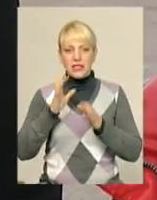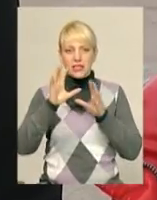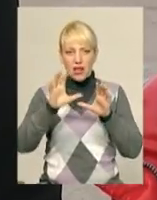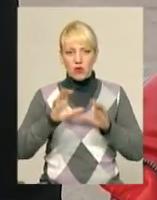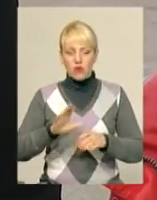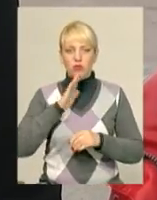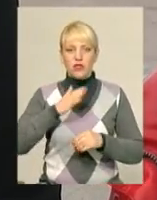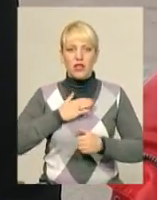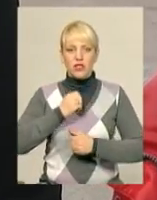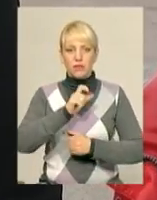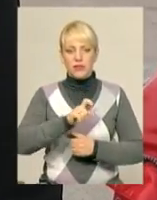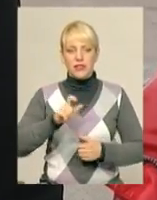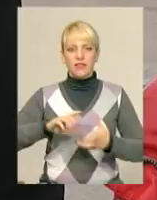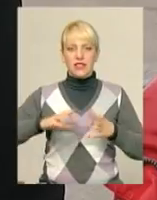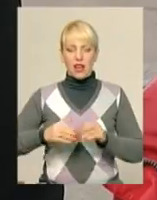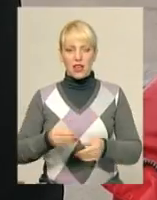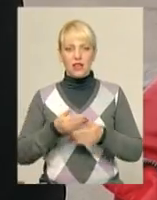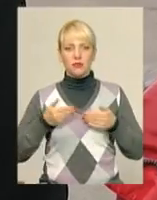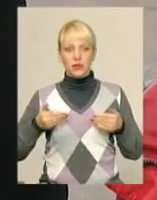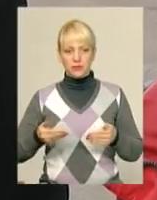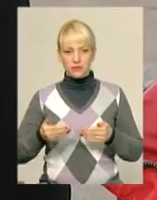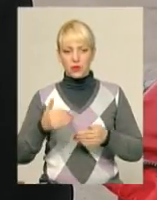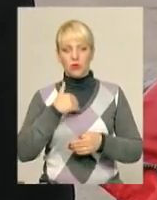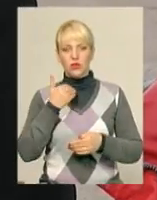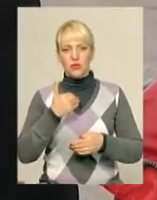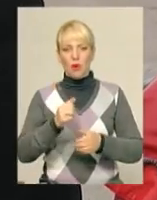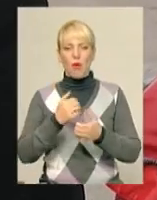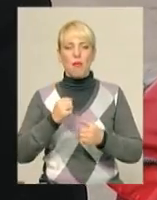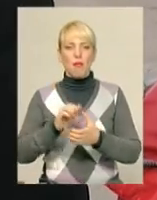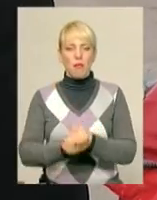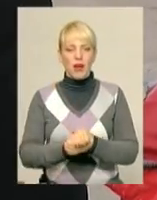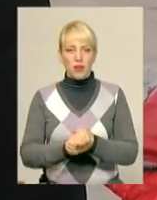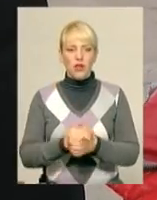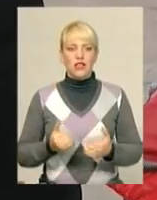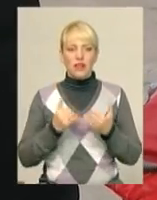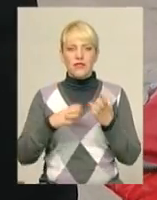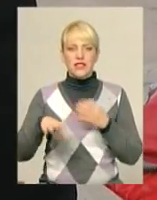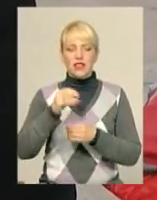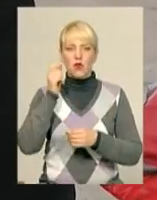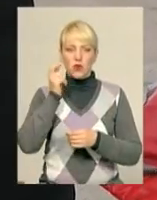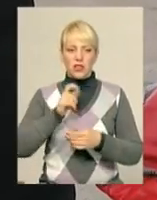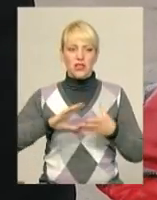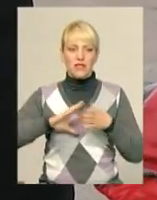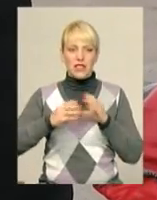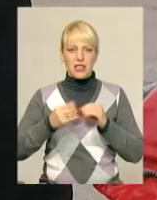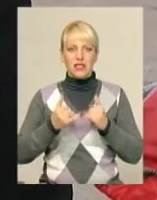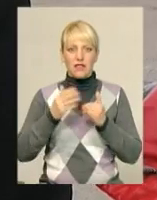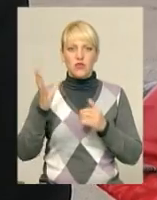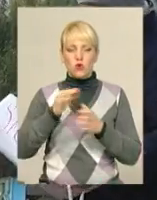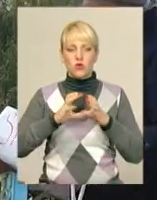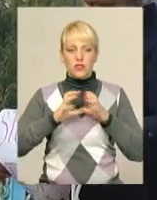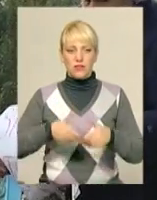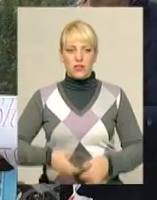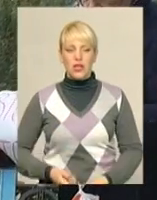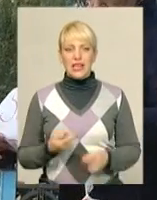наших бійців. І взагалі ми хочемо миру для всієї України, і взагалі для всього світу ми хочемо